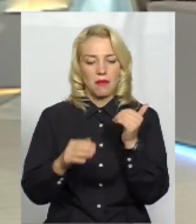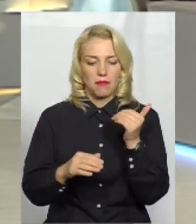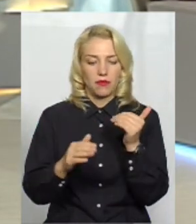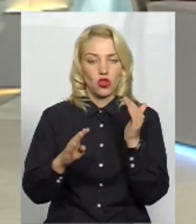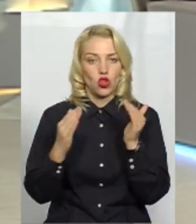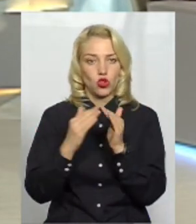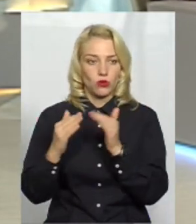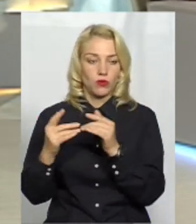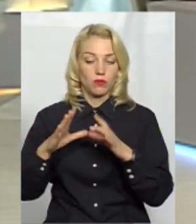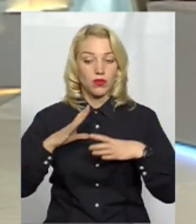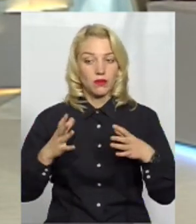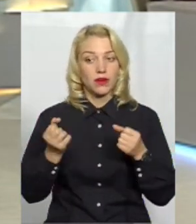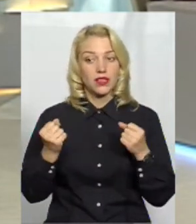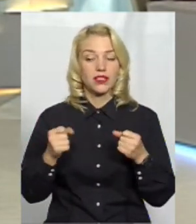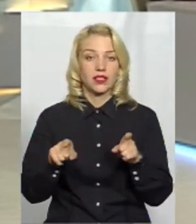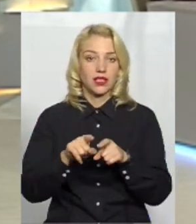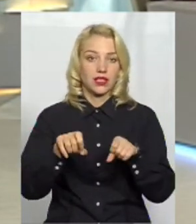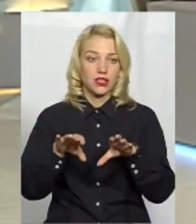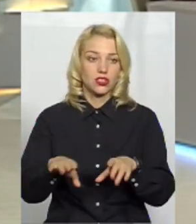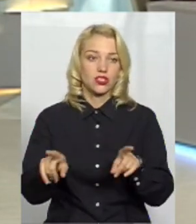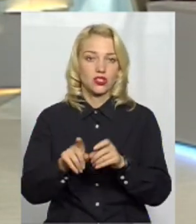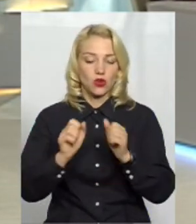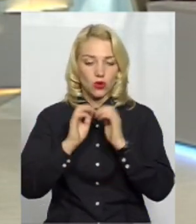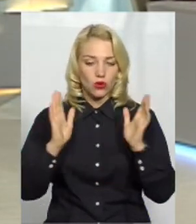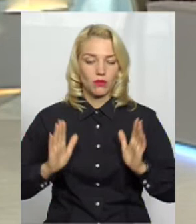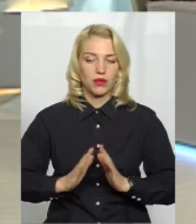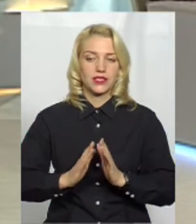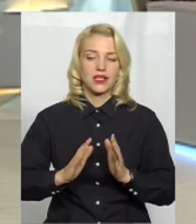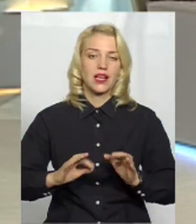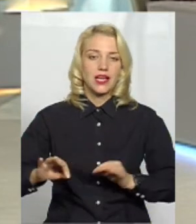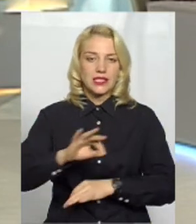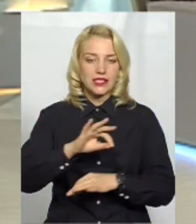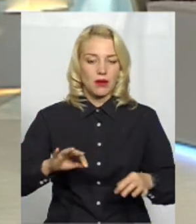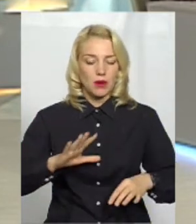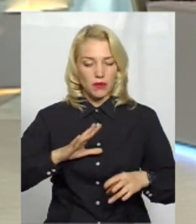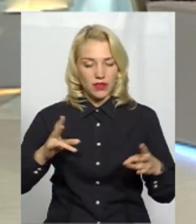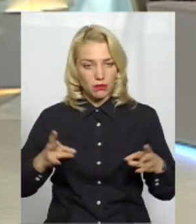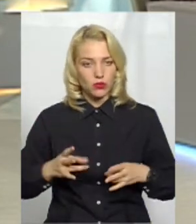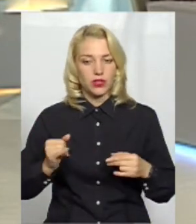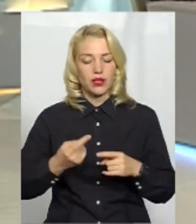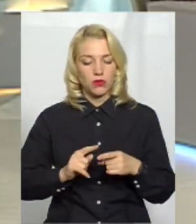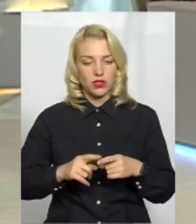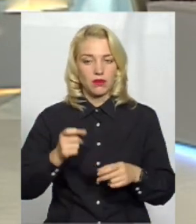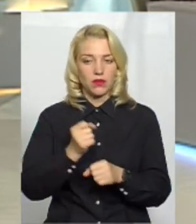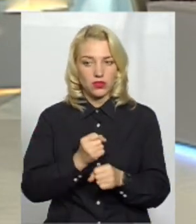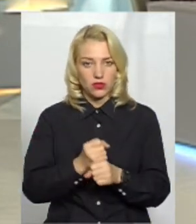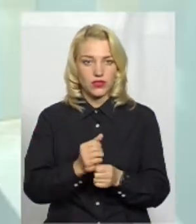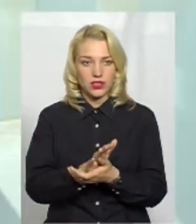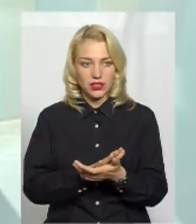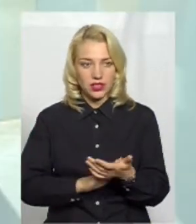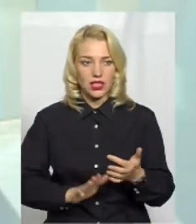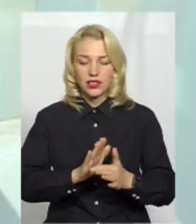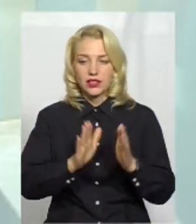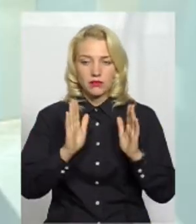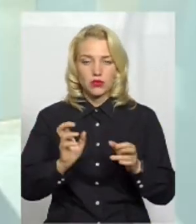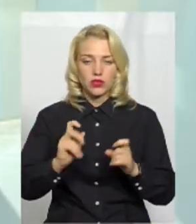тому було прийнято рішення про те, що така комплексна схема озеленення має бути і по ній працювати далі не